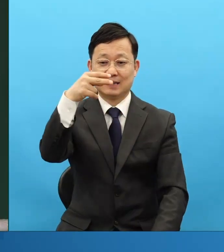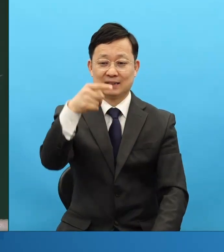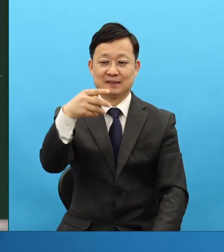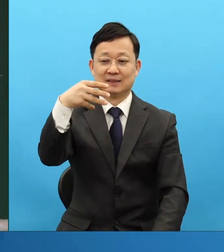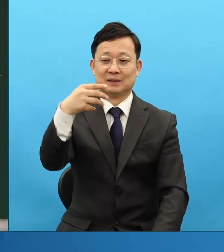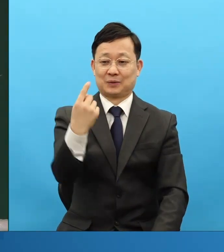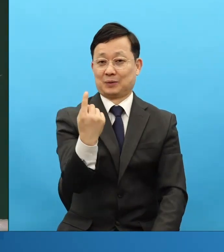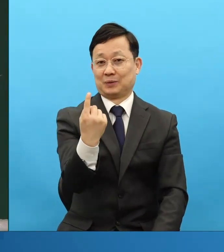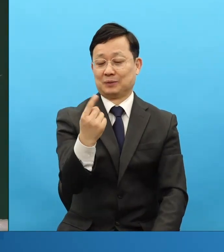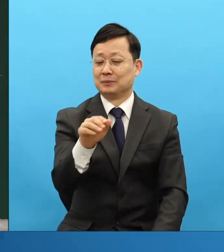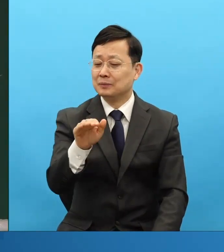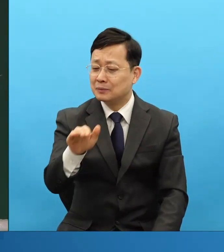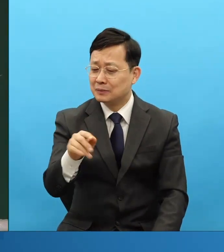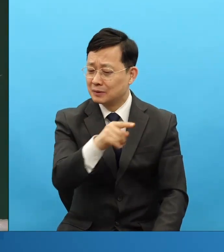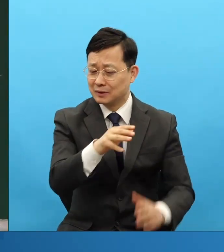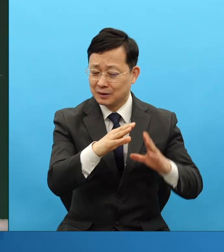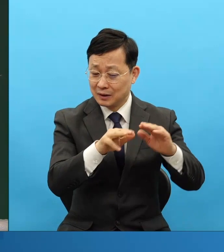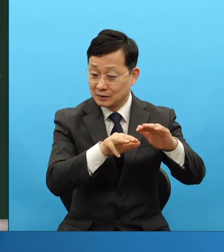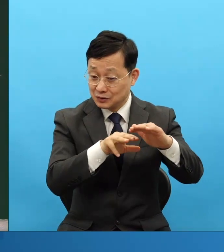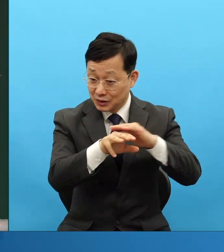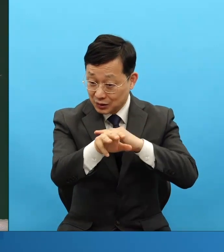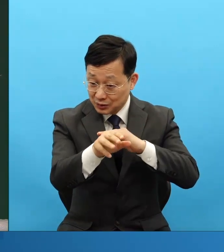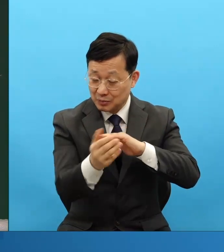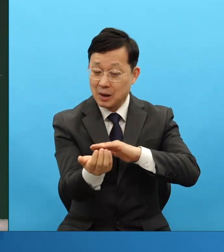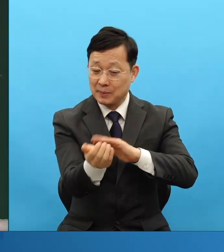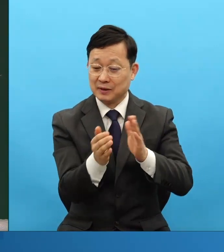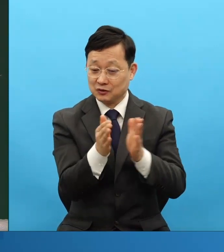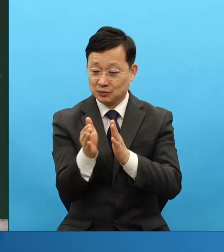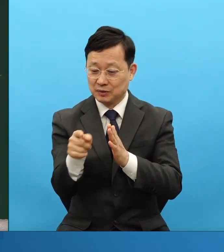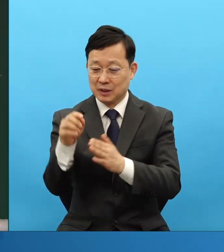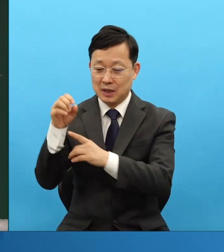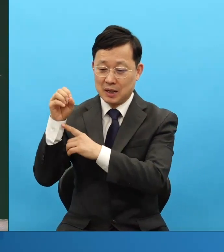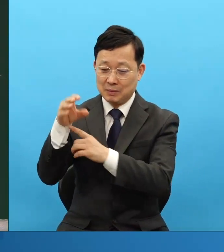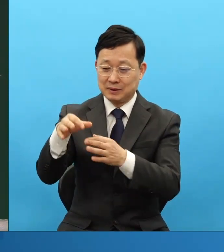출애급 해야 되니까 하나님이 빛의 경제를